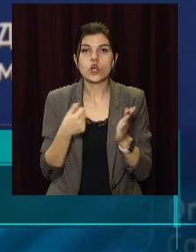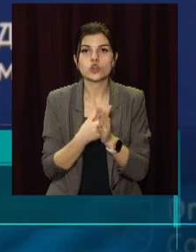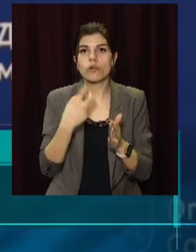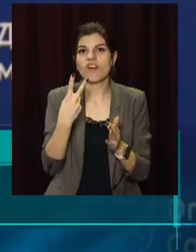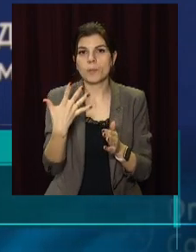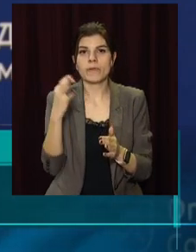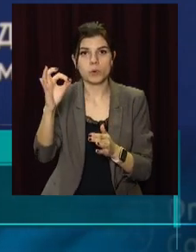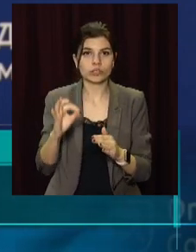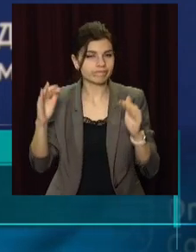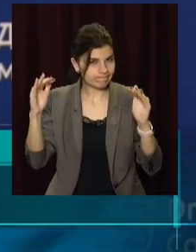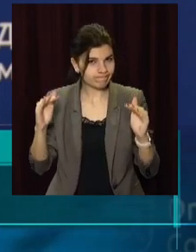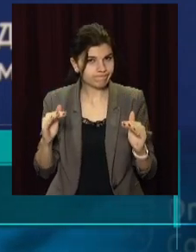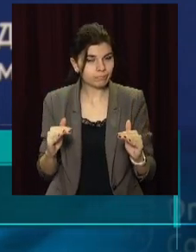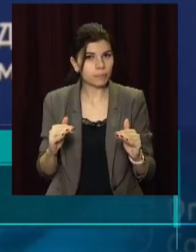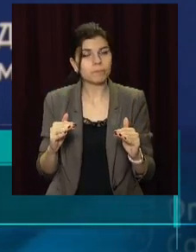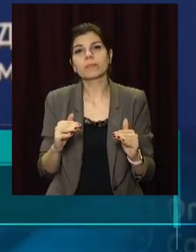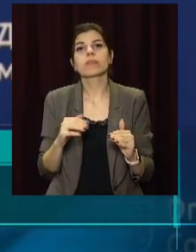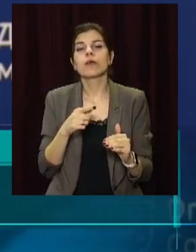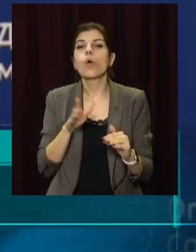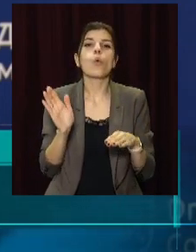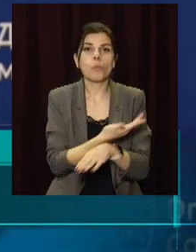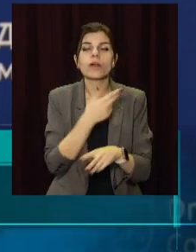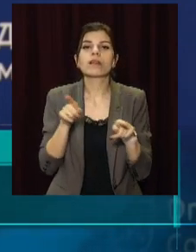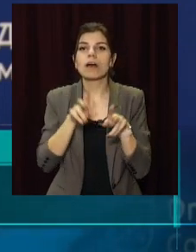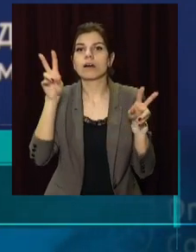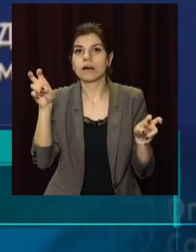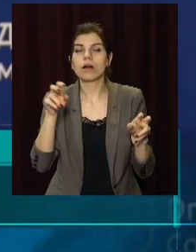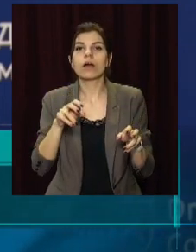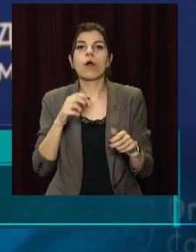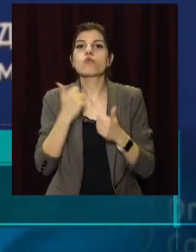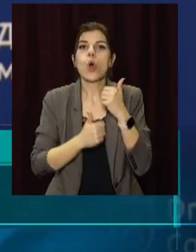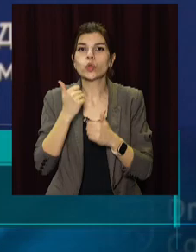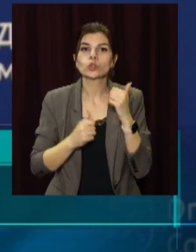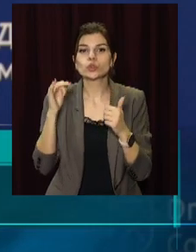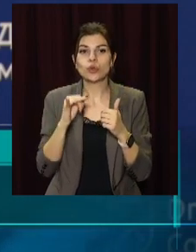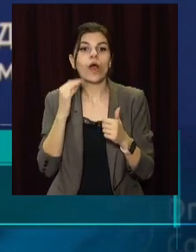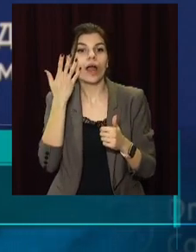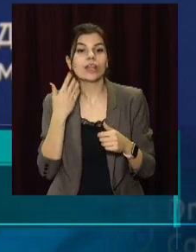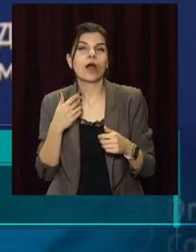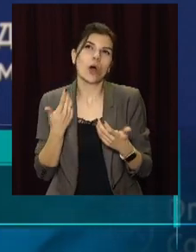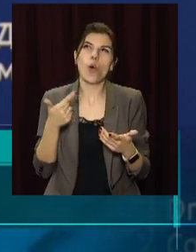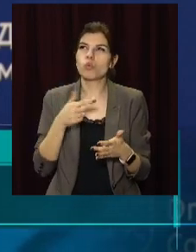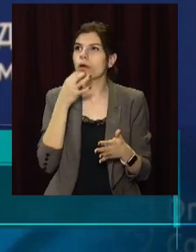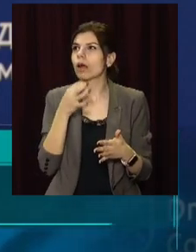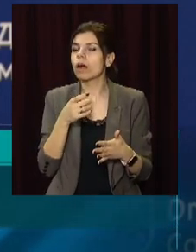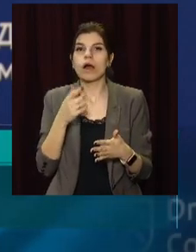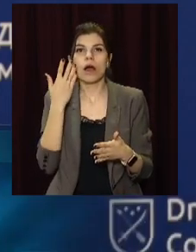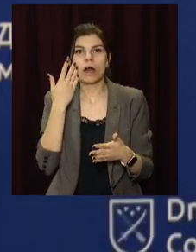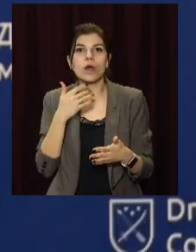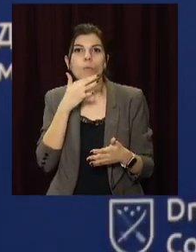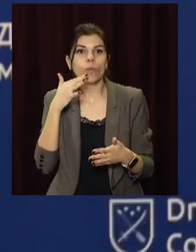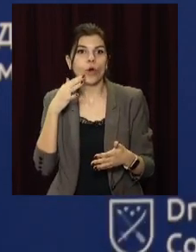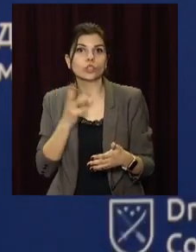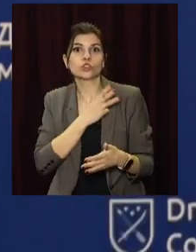25%, а крім цього убираємо так звичайну конкурсну історію, коли, грубо кажучи, більш багато СНД